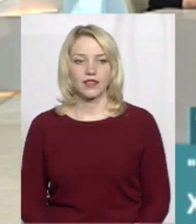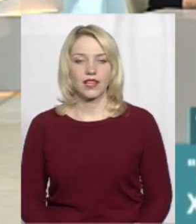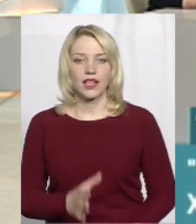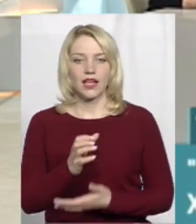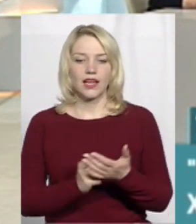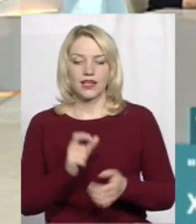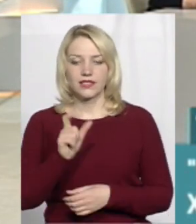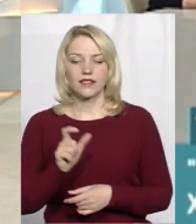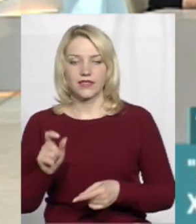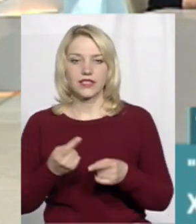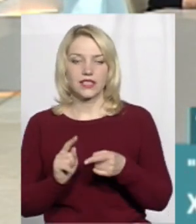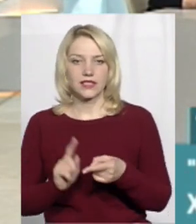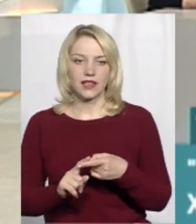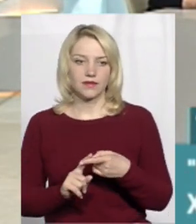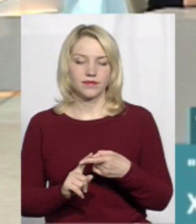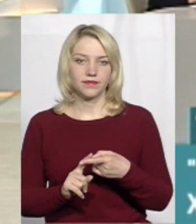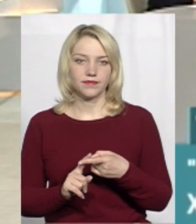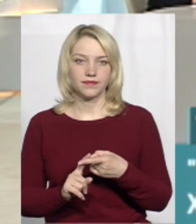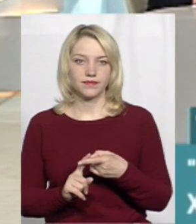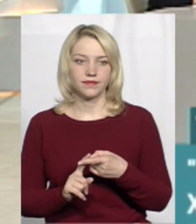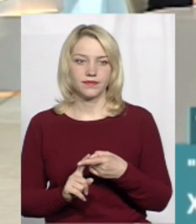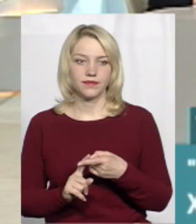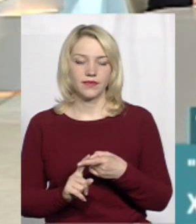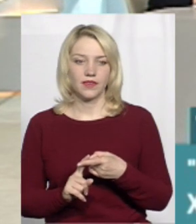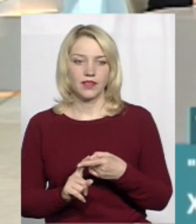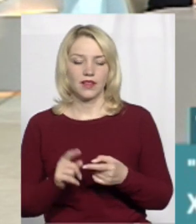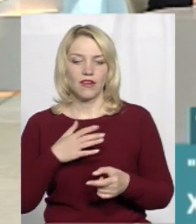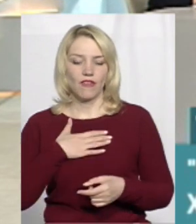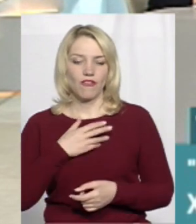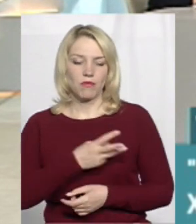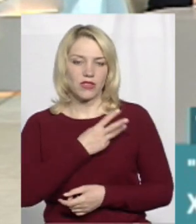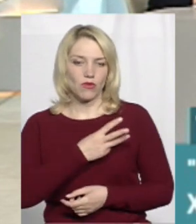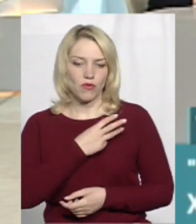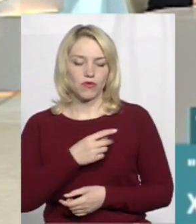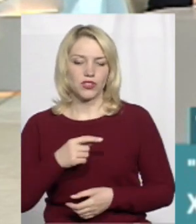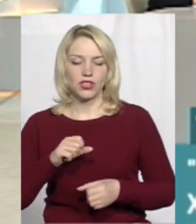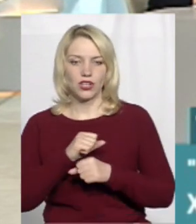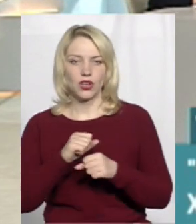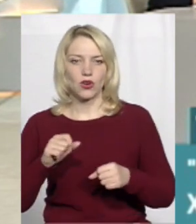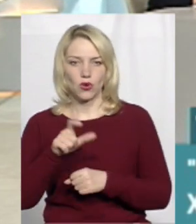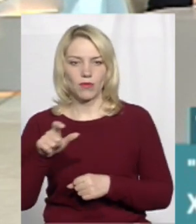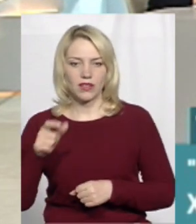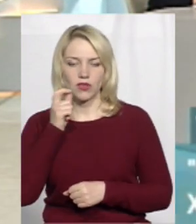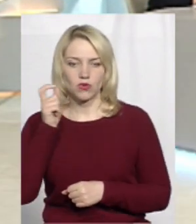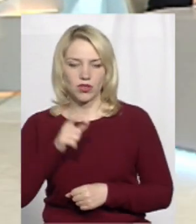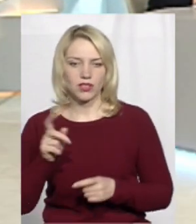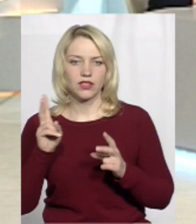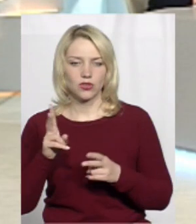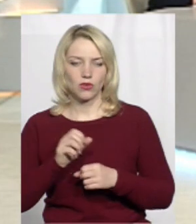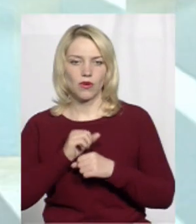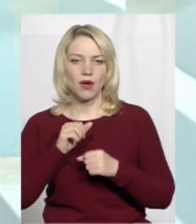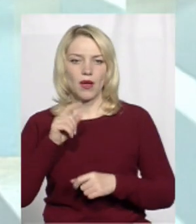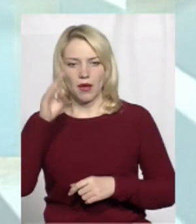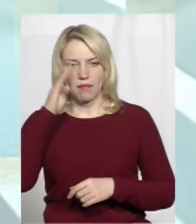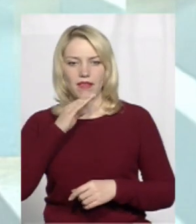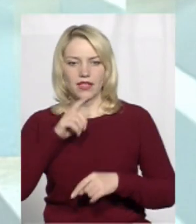Резервісти, по-перше, це громадяни України мотивовані, які патріотично